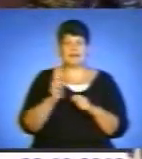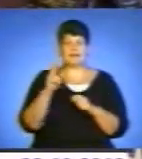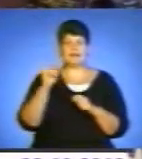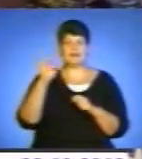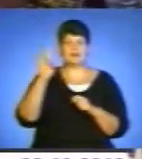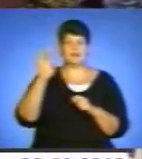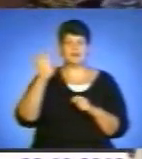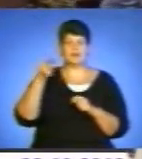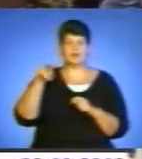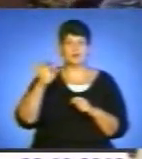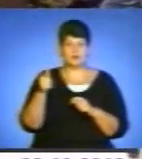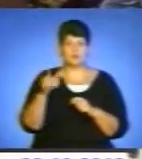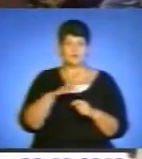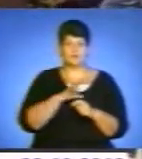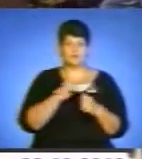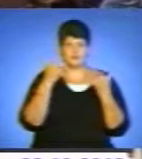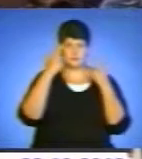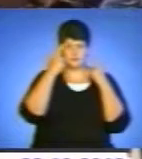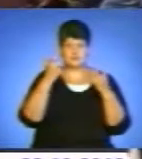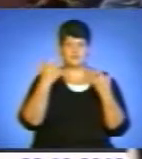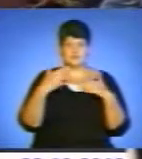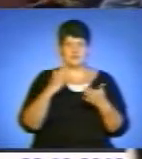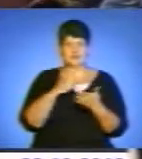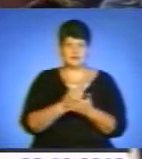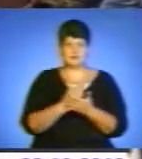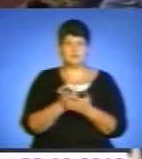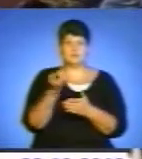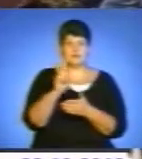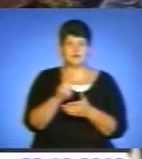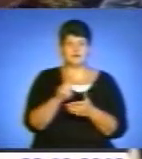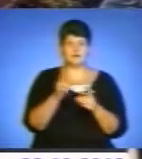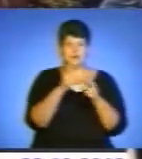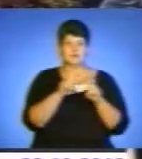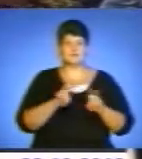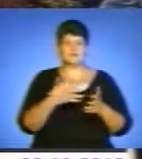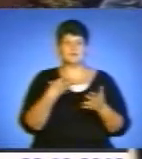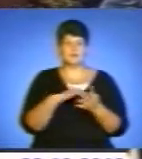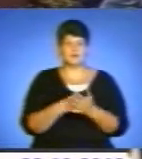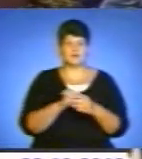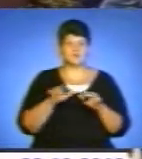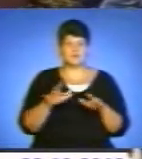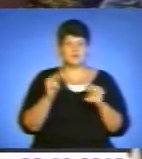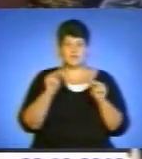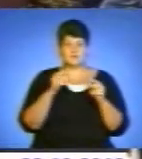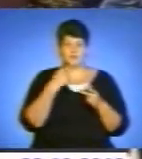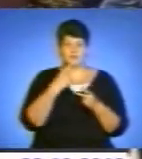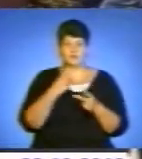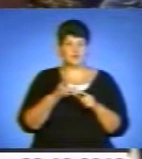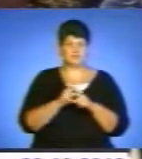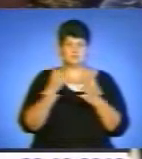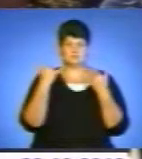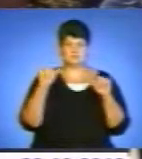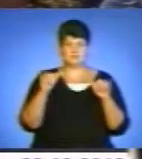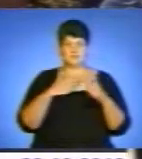був. Сьогодні мене повідомили, що вже знайдено, і будь ласка, явитися на опізнання своїх речей. Чесно кажучи, я дуже здивований і дуже радий за це,